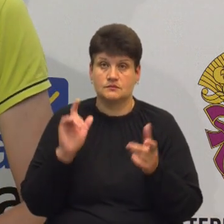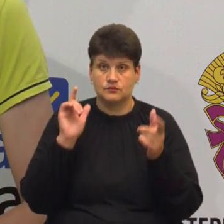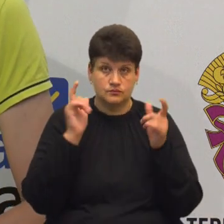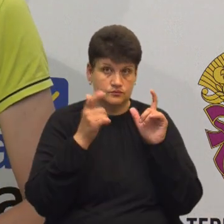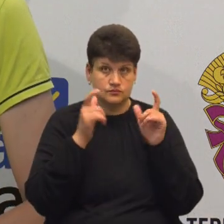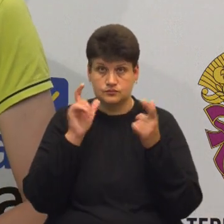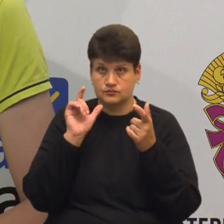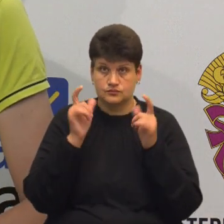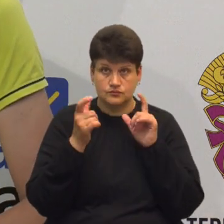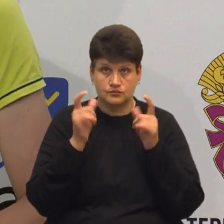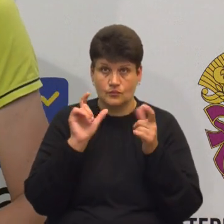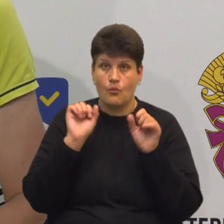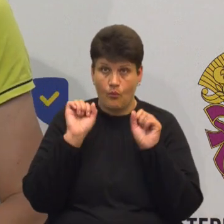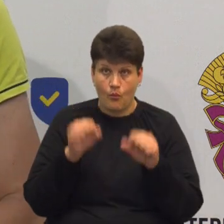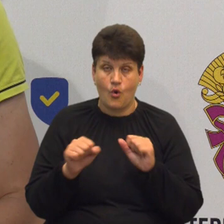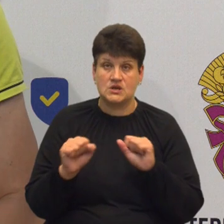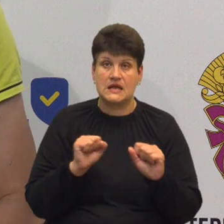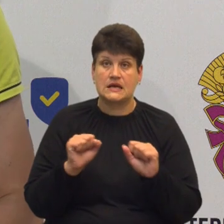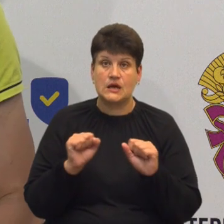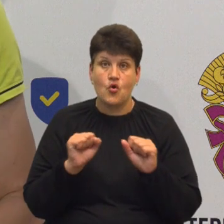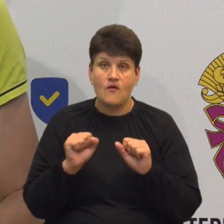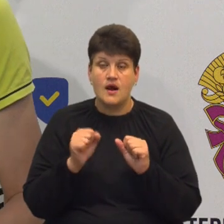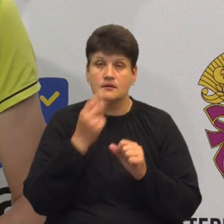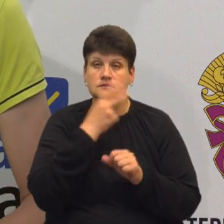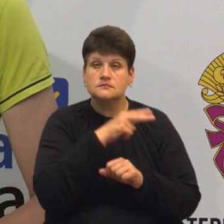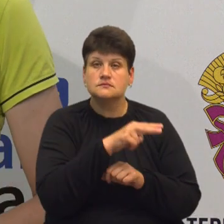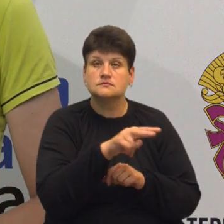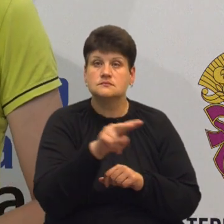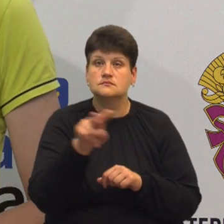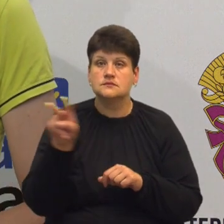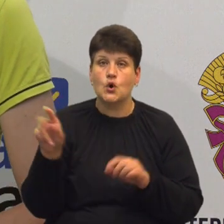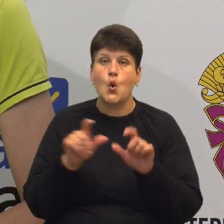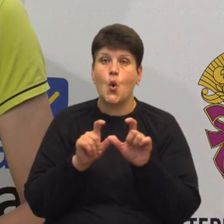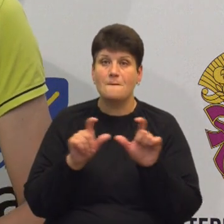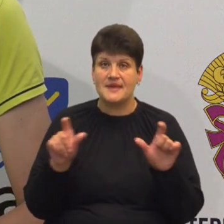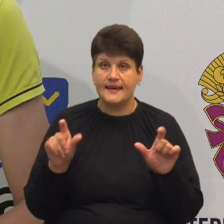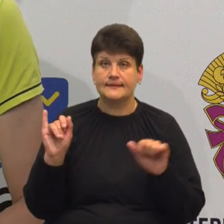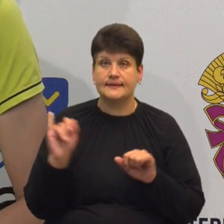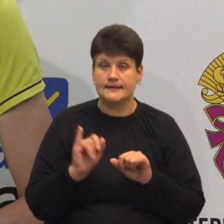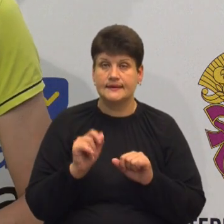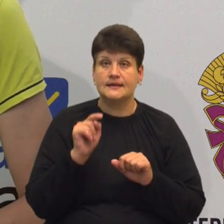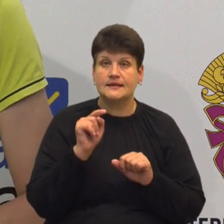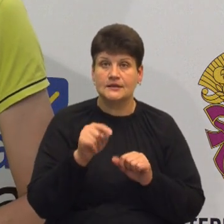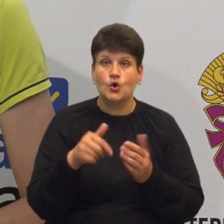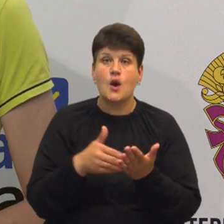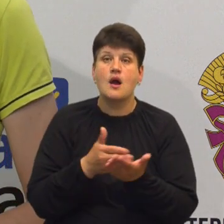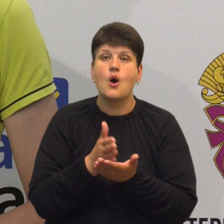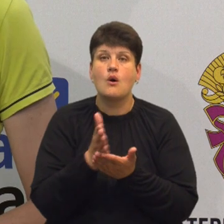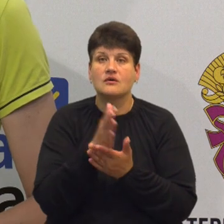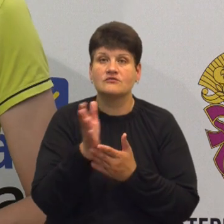виртаючи голову, можна керувати камерою і оглядати не тільки сам об'єкт, а й той географічний рельєф